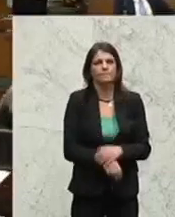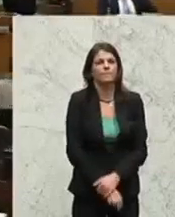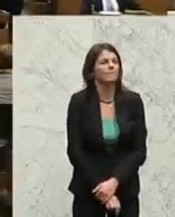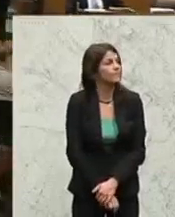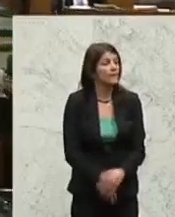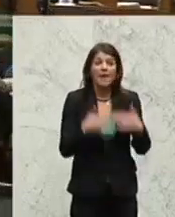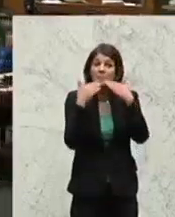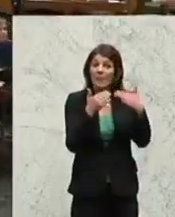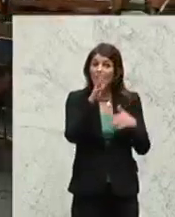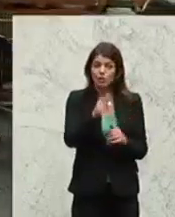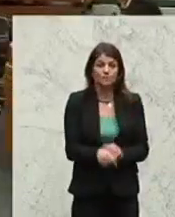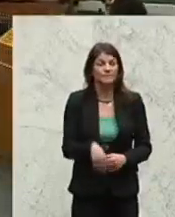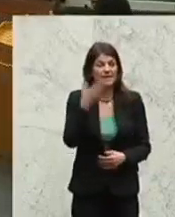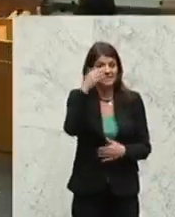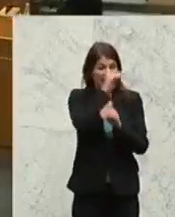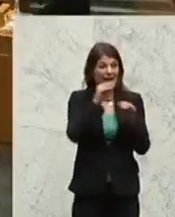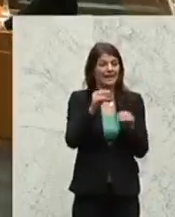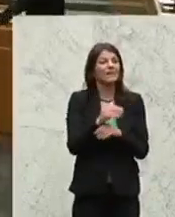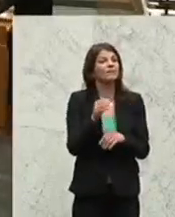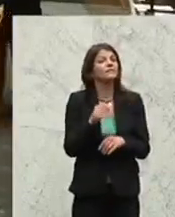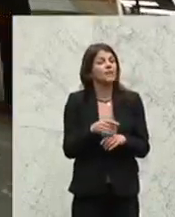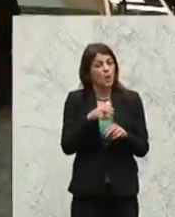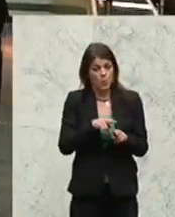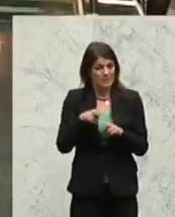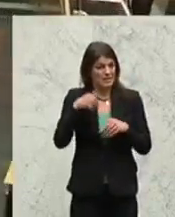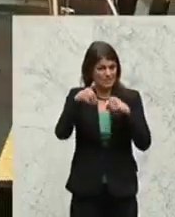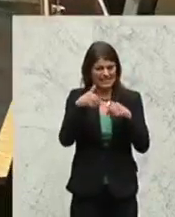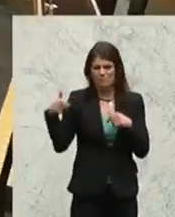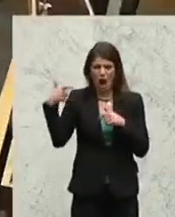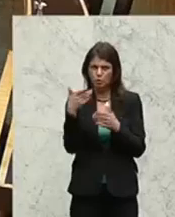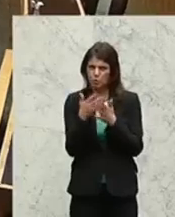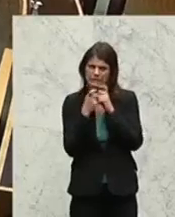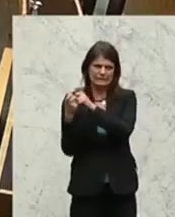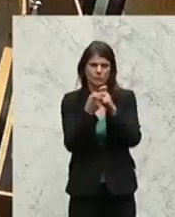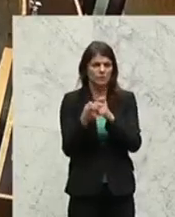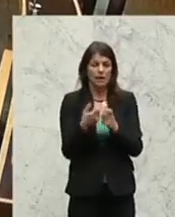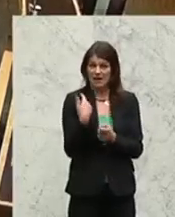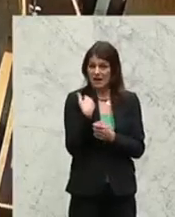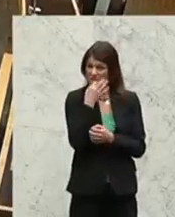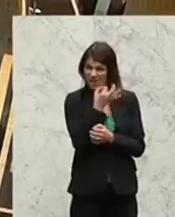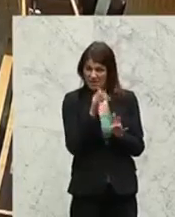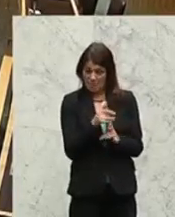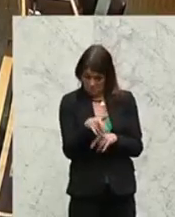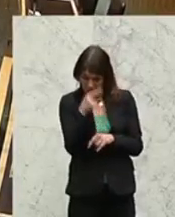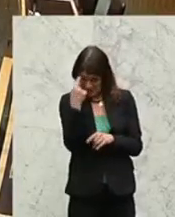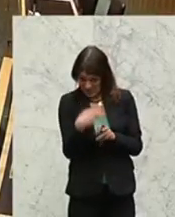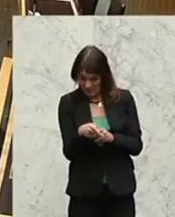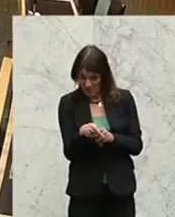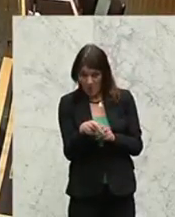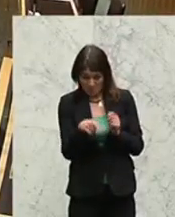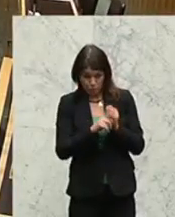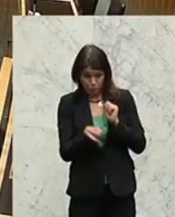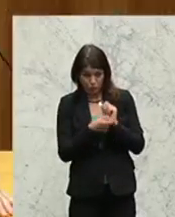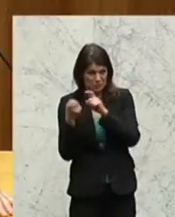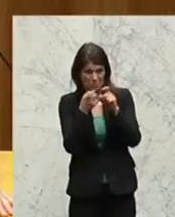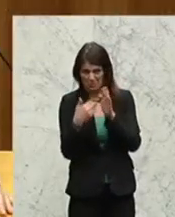Am Wort ist der Justizsprecher der Grünen, Albert Steinhauser. Wir es ja schon im Ausschuss diskutiert. Es stellt sich die Frage, wie sinnvoll diese Budget